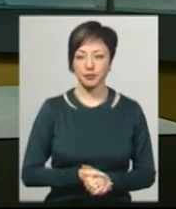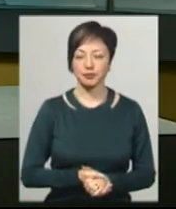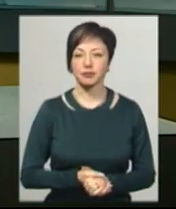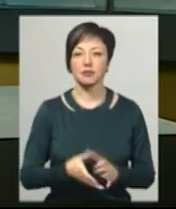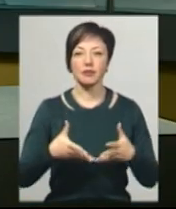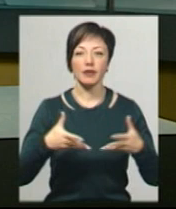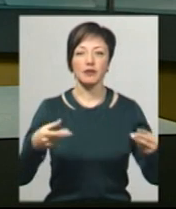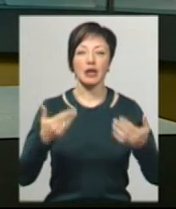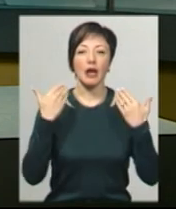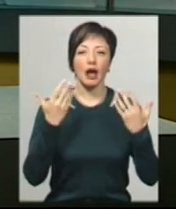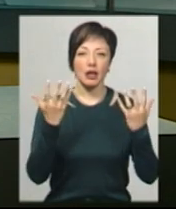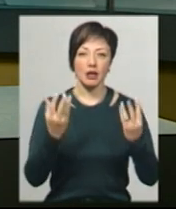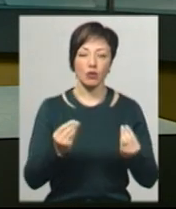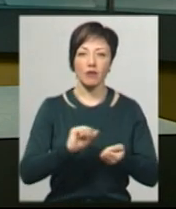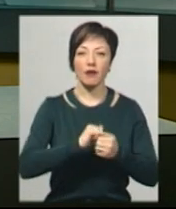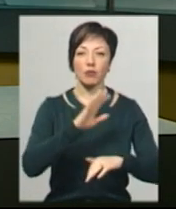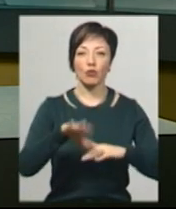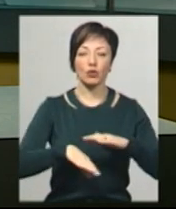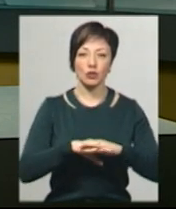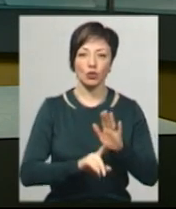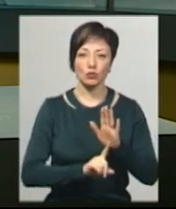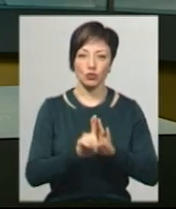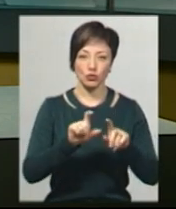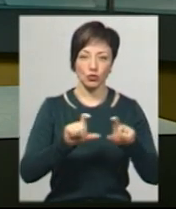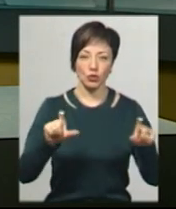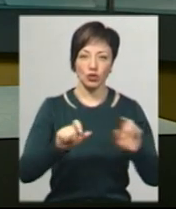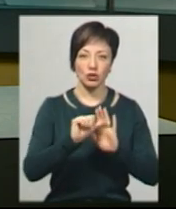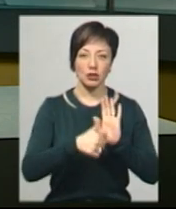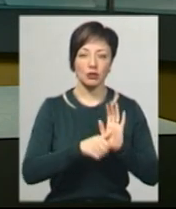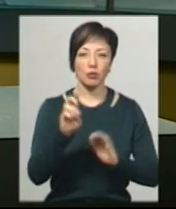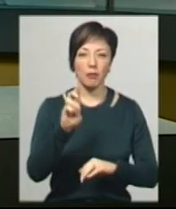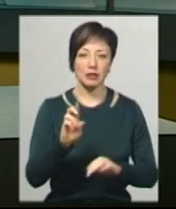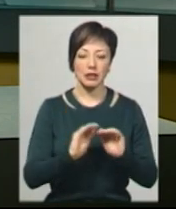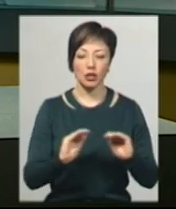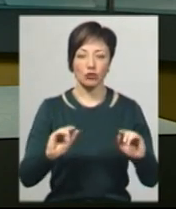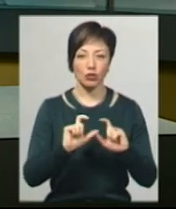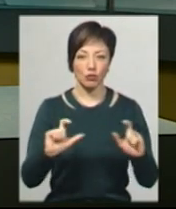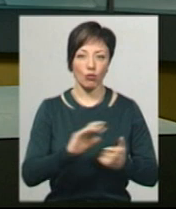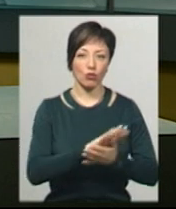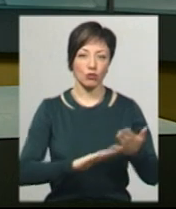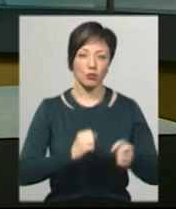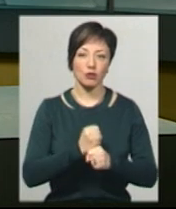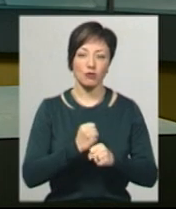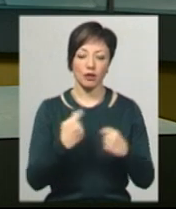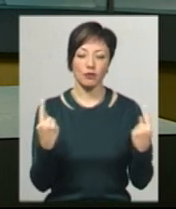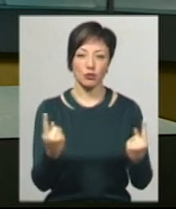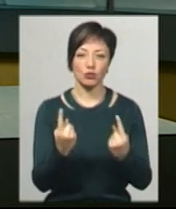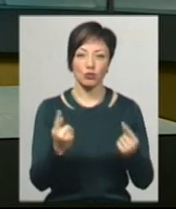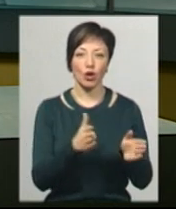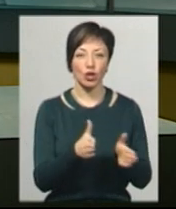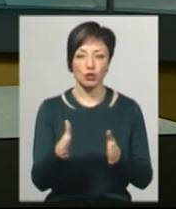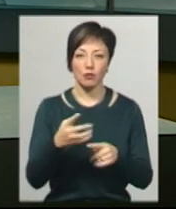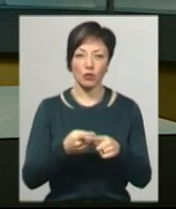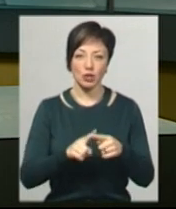Весняні канікули у школах Кам'янця-Подільського розпочнуться з 16 березня. Дитячі садочки продовжать працювати у штатному режимі.